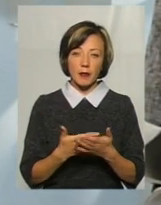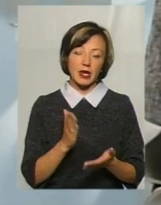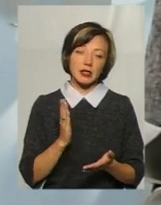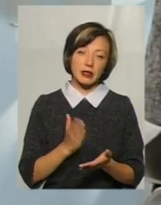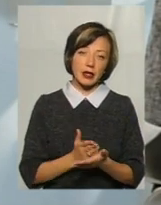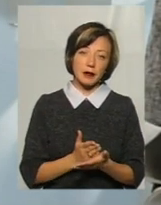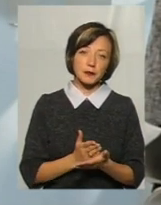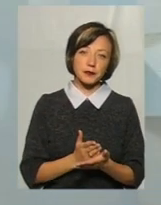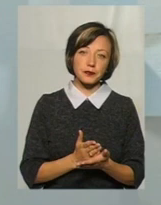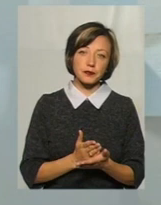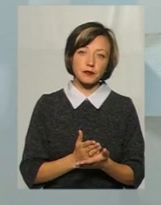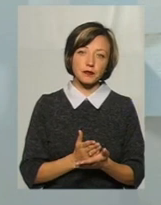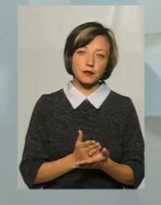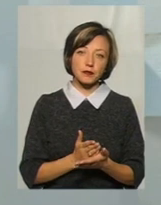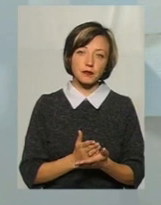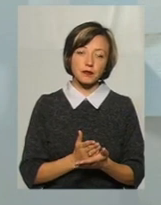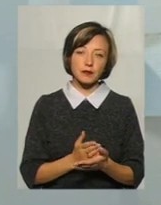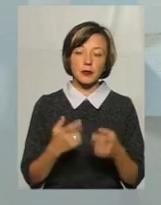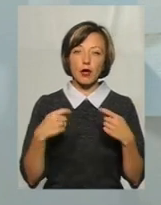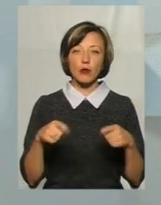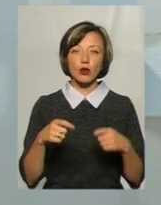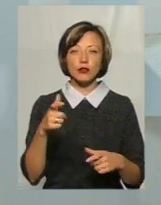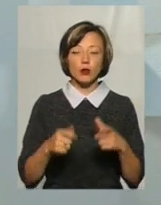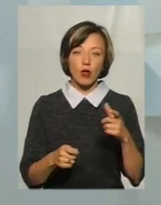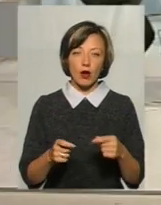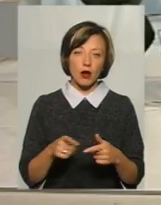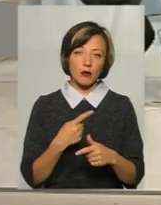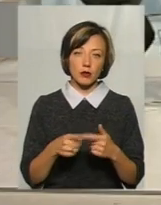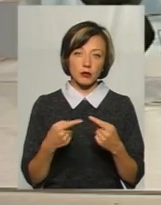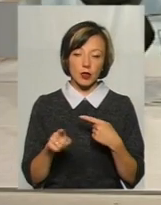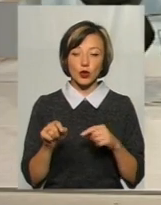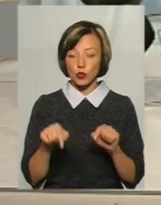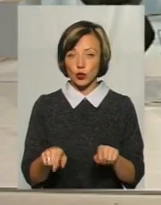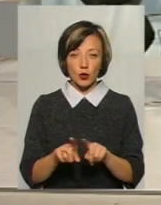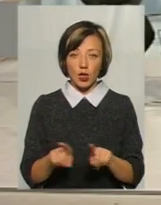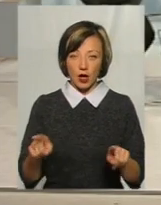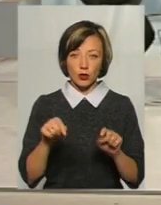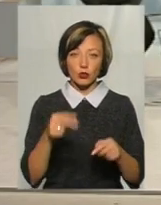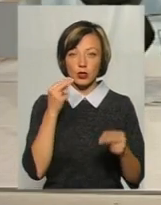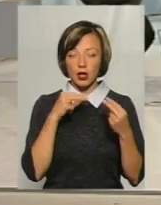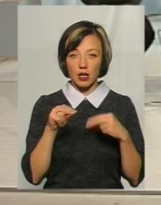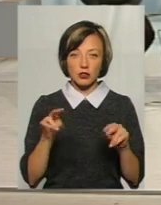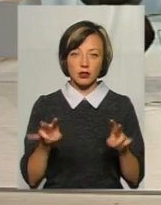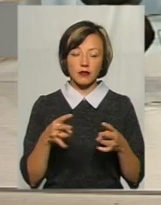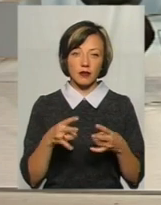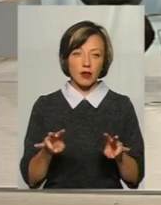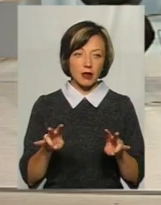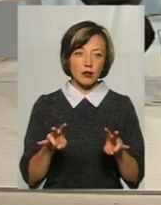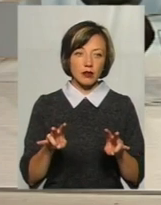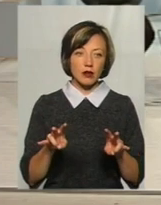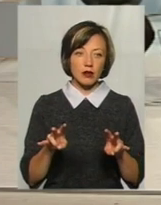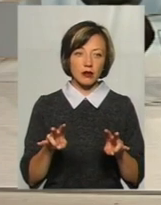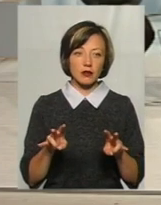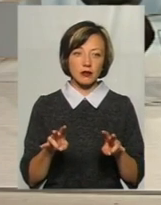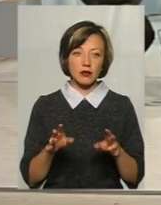продаж молокавців. І тут він унікальний, тут він найкращий, і не варто розпорушуватися набагато.